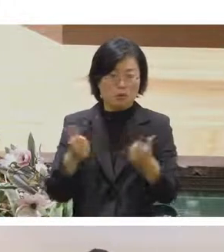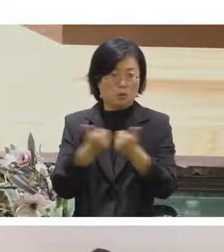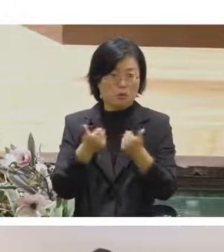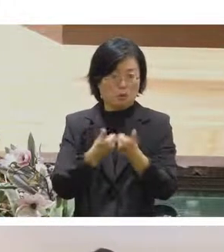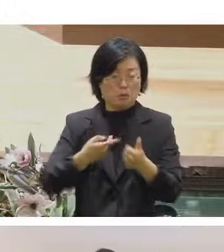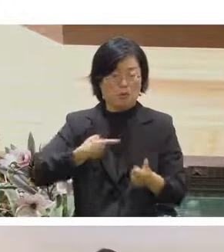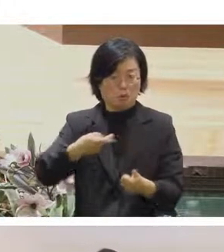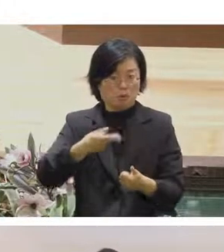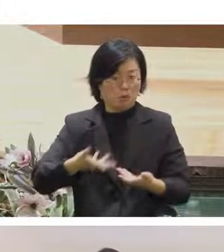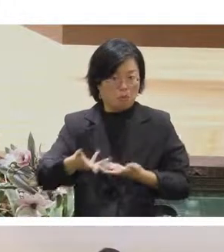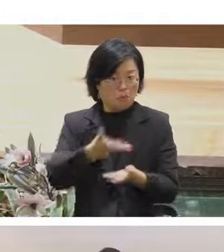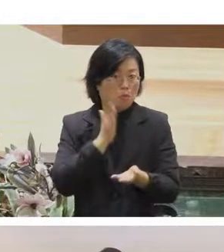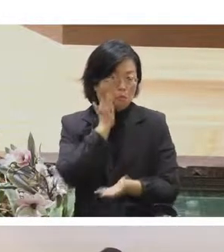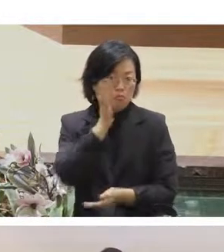這樣子